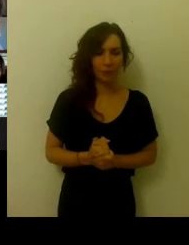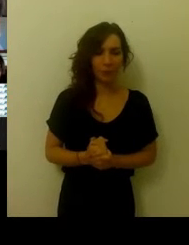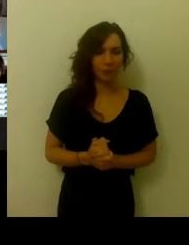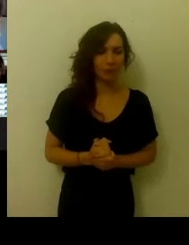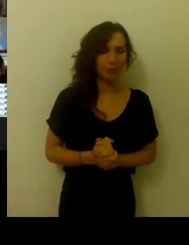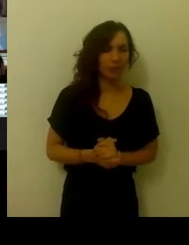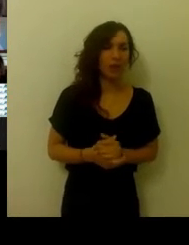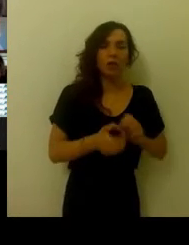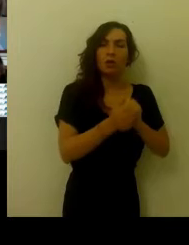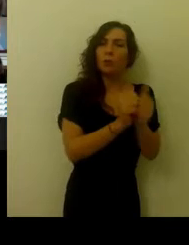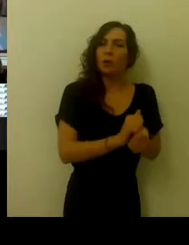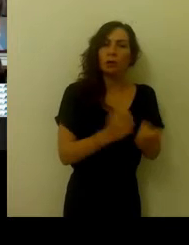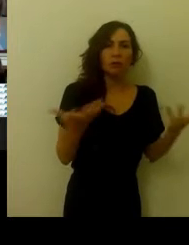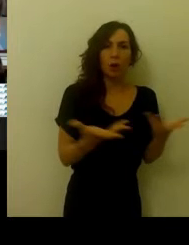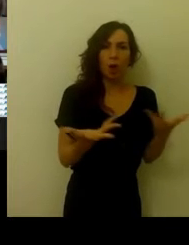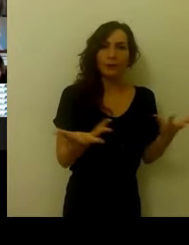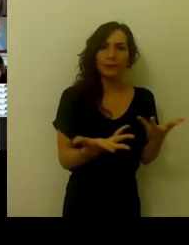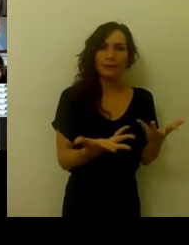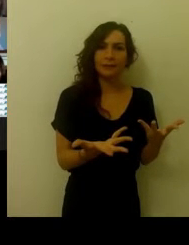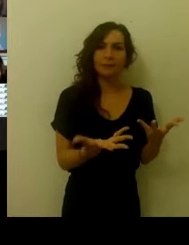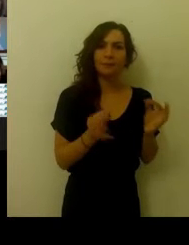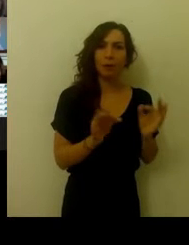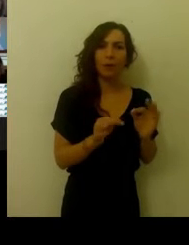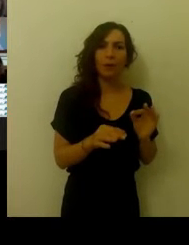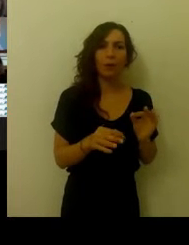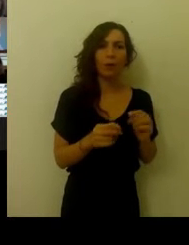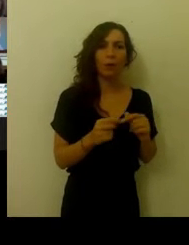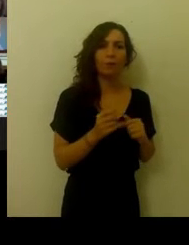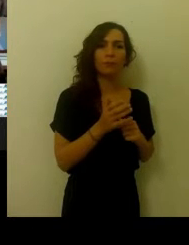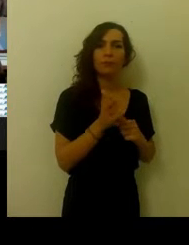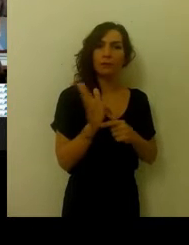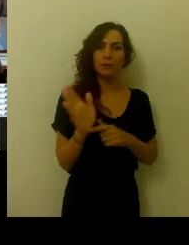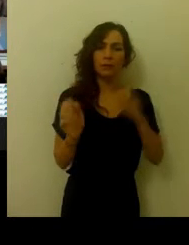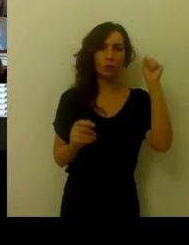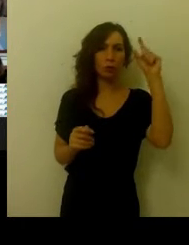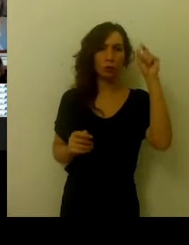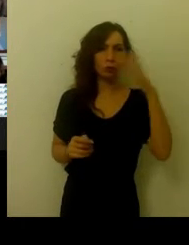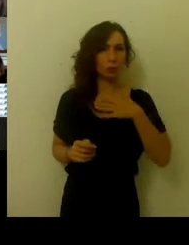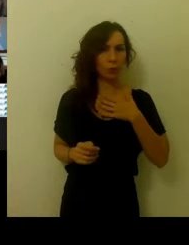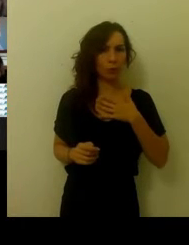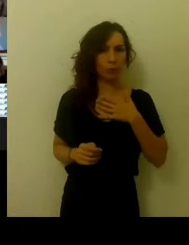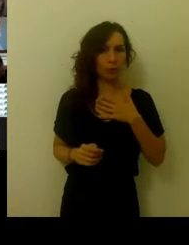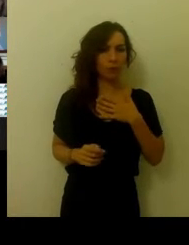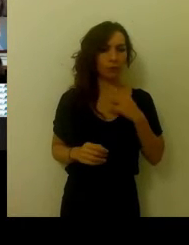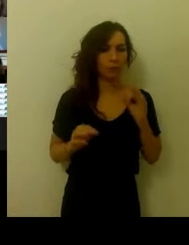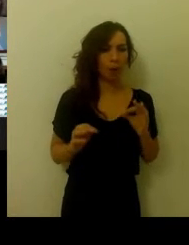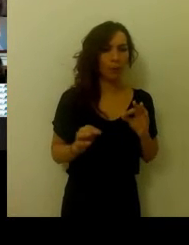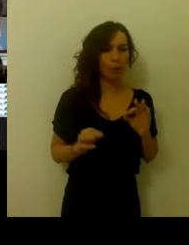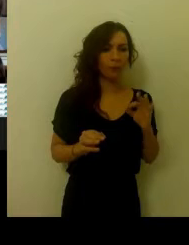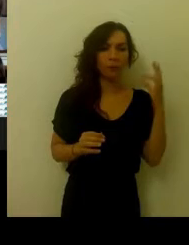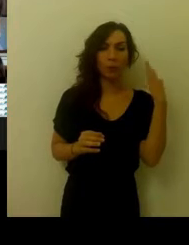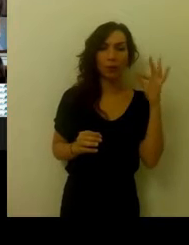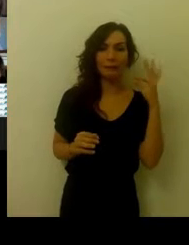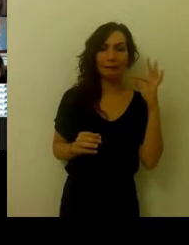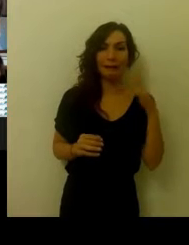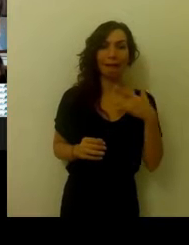Cos'è lo sport? Lo sport è espressione della cultura prodotta dall'uomo, caratterizzato da una pregnanza